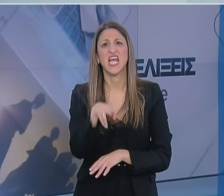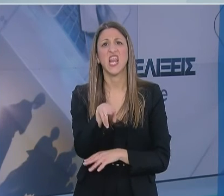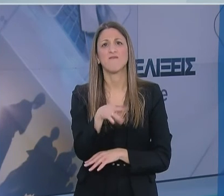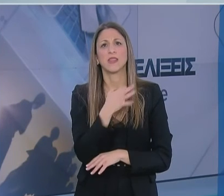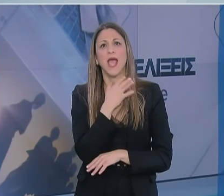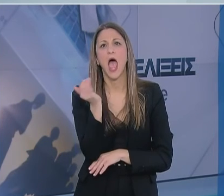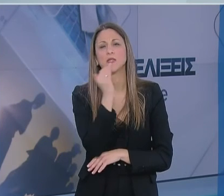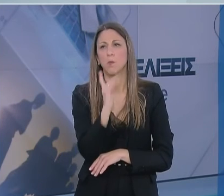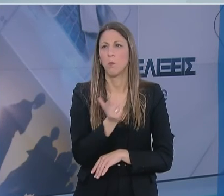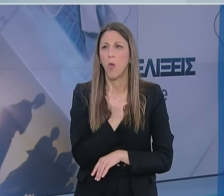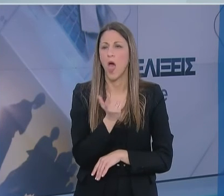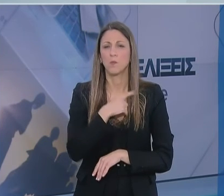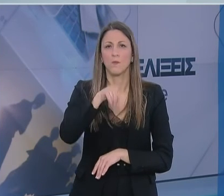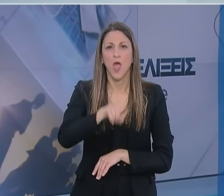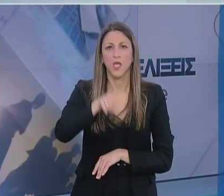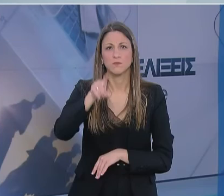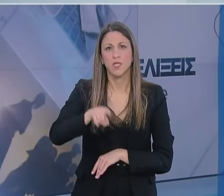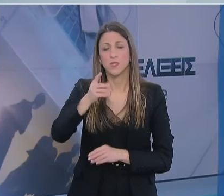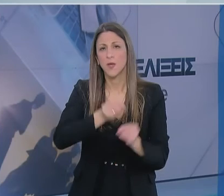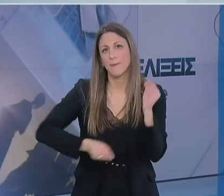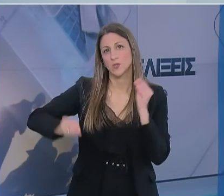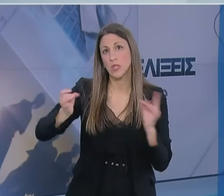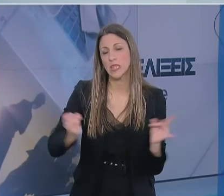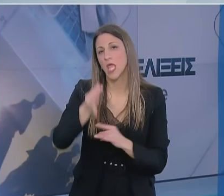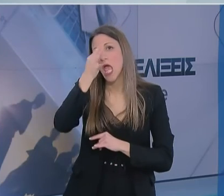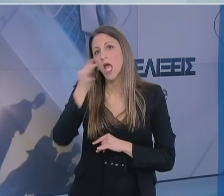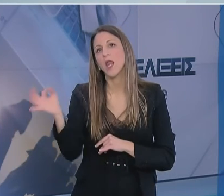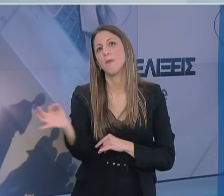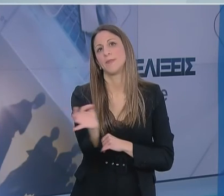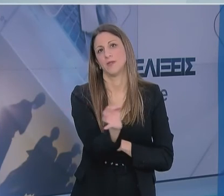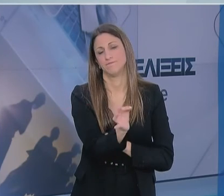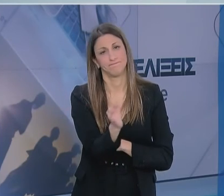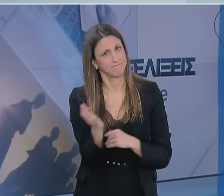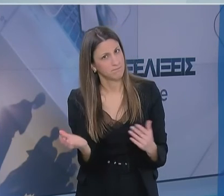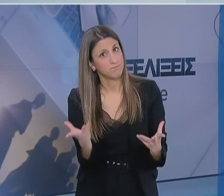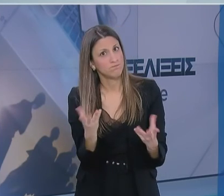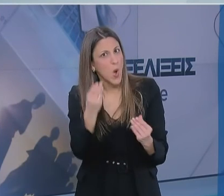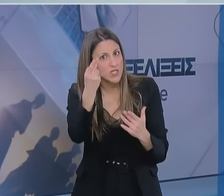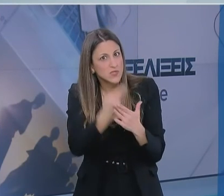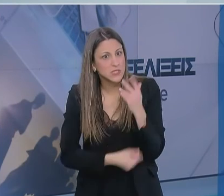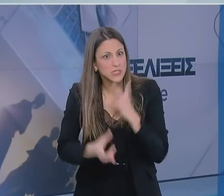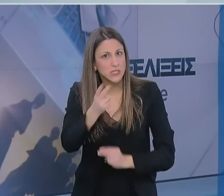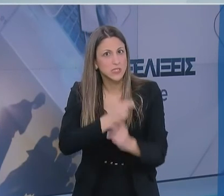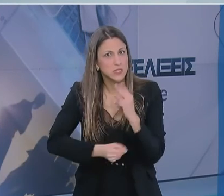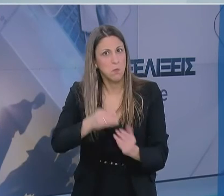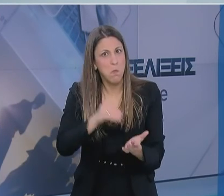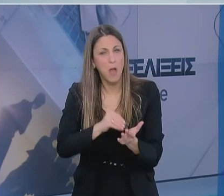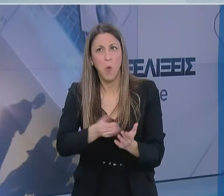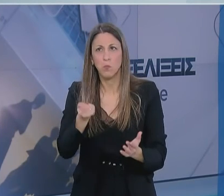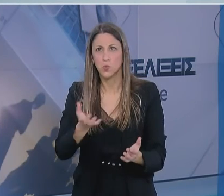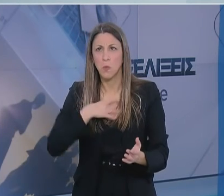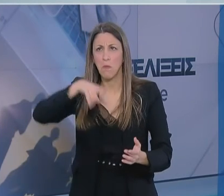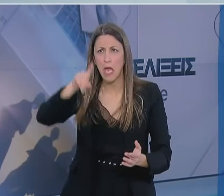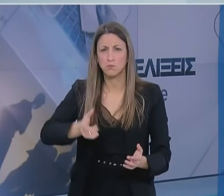θεραπείας, κυρίως κατά την περίοδο της γρήπης το χειμώνα. Πιστεύουμε ακράδαντα ότι αυτά θα είναι